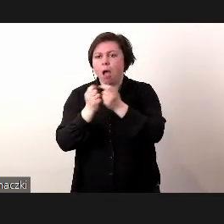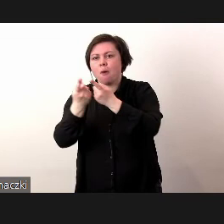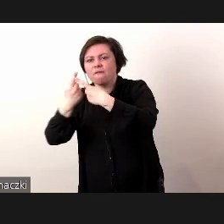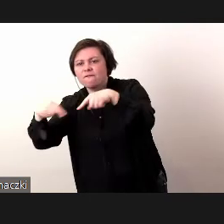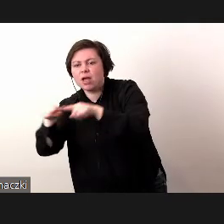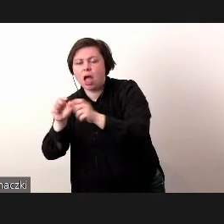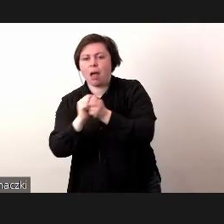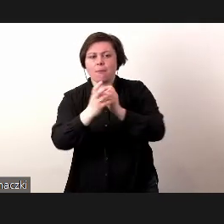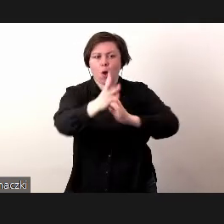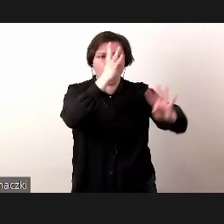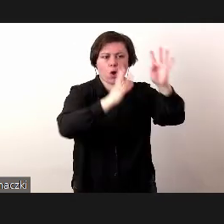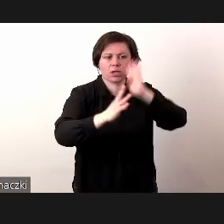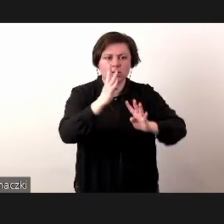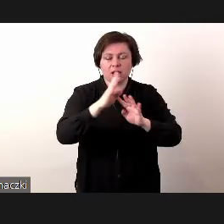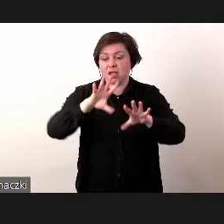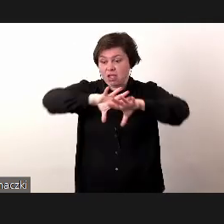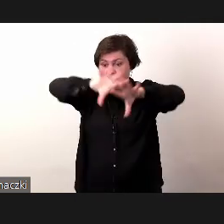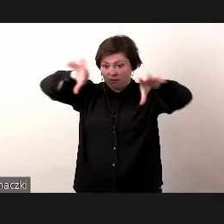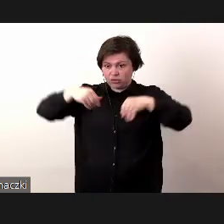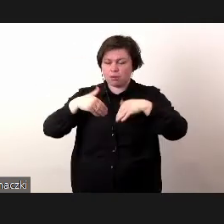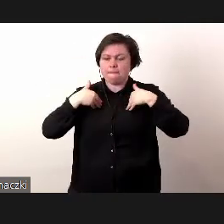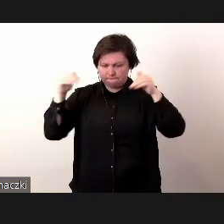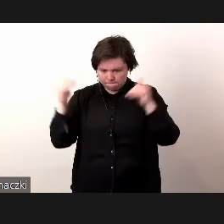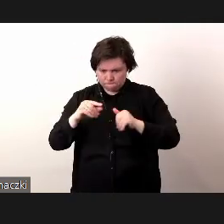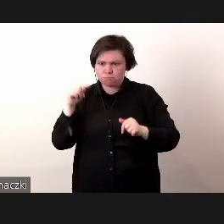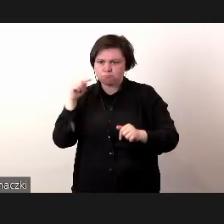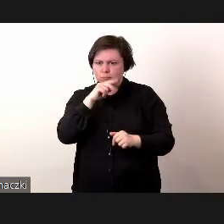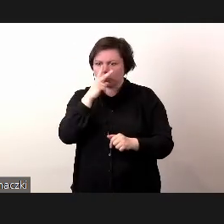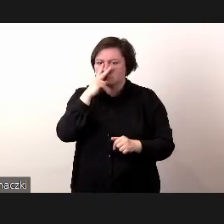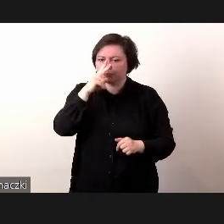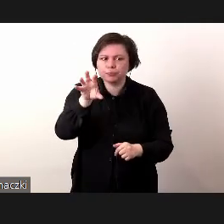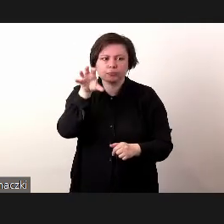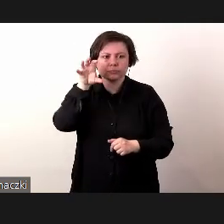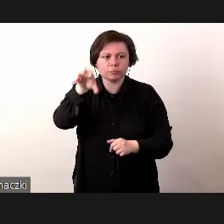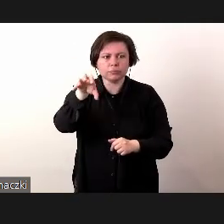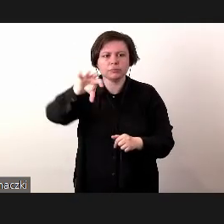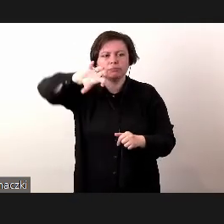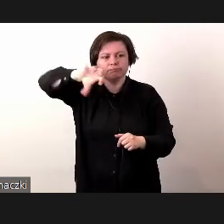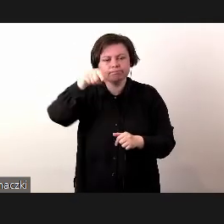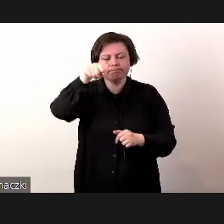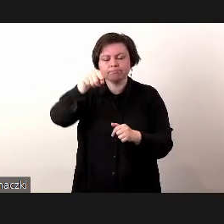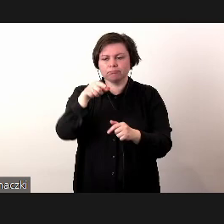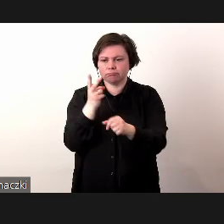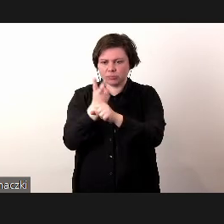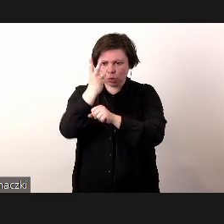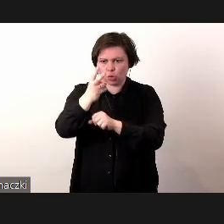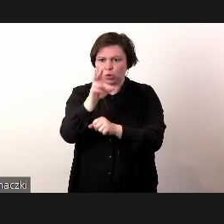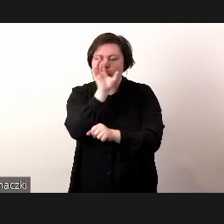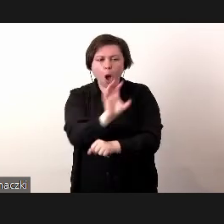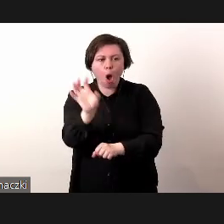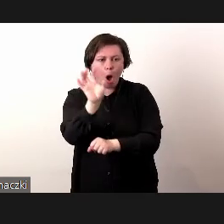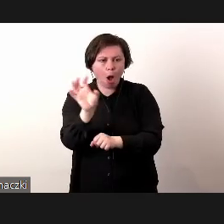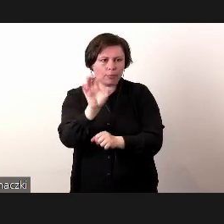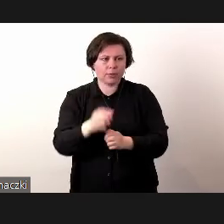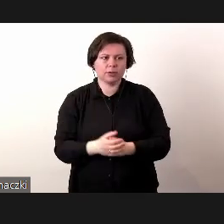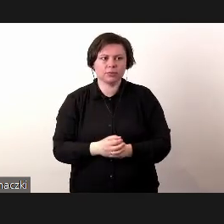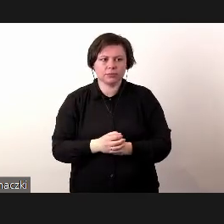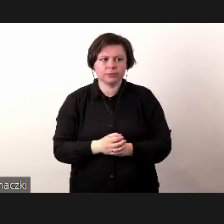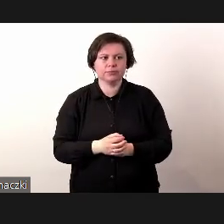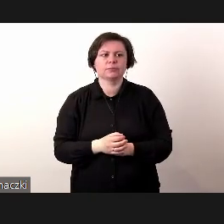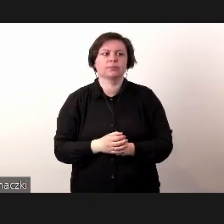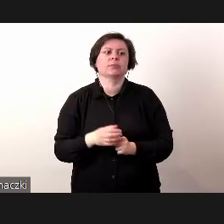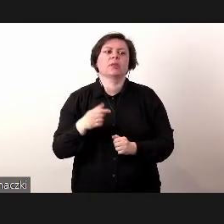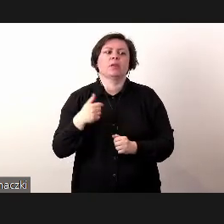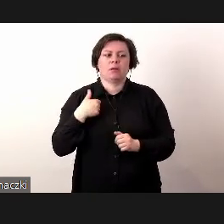klientem, a po prostu wszyscy jesteśmy w stanie do takiej platformy się dostać. I teraz tak, my